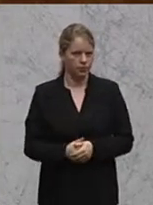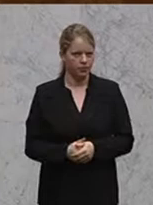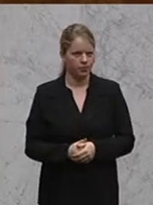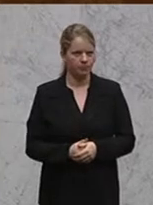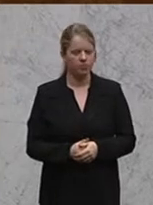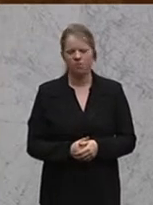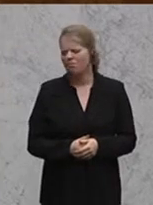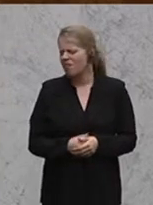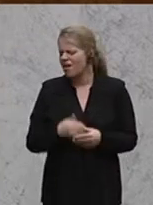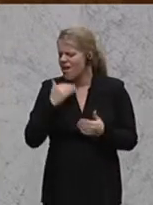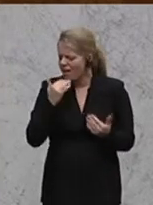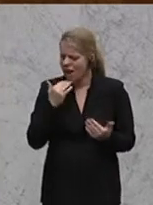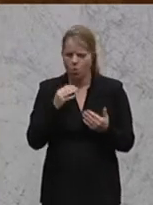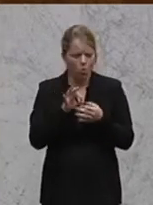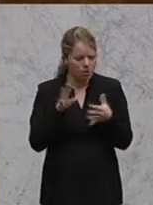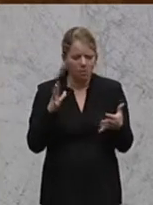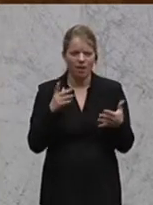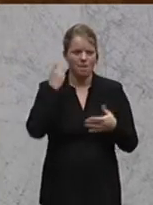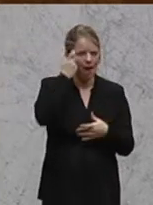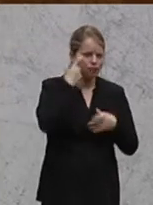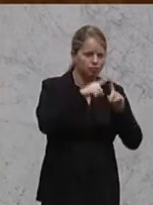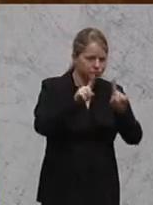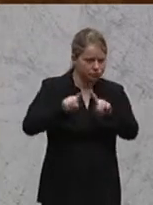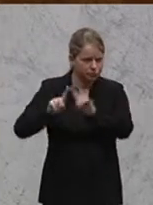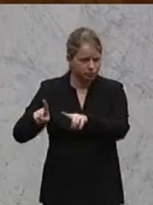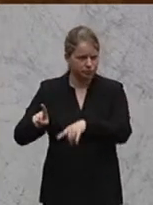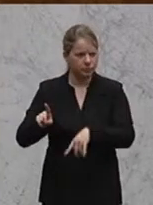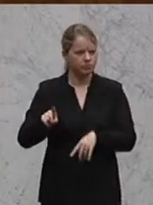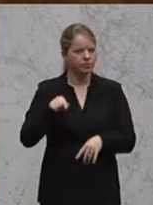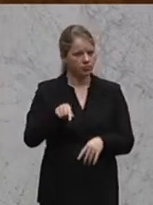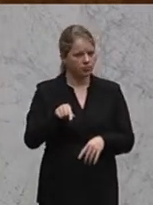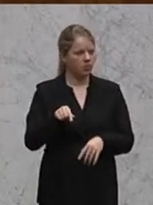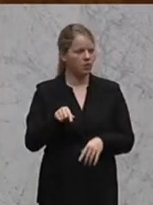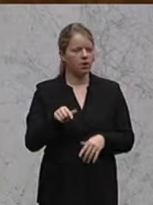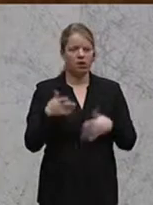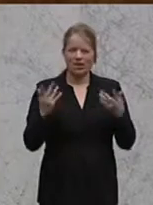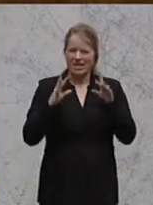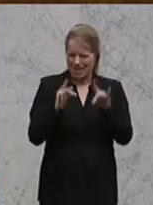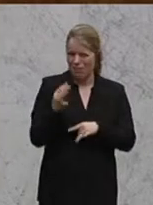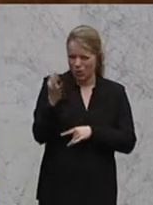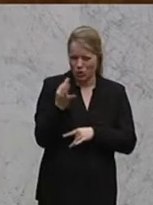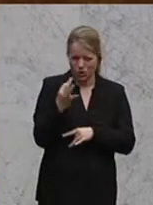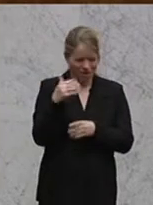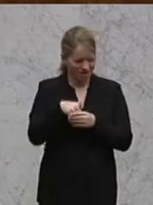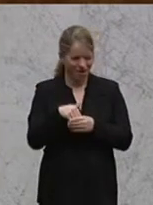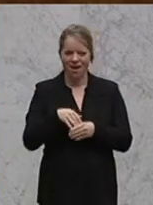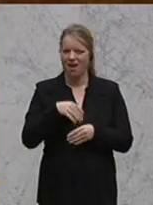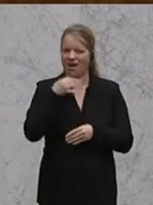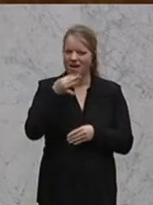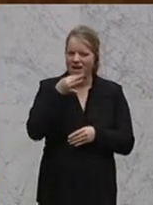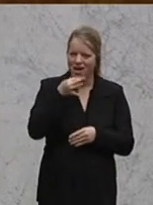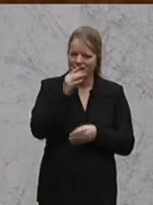davon, wer welcher Meinung ist. Apropos Meinung, man muss es, bei 10 Minuten geht sich das aus, man muss es immer, meine Redezeit vorausschicken,